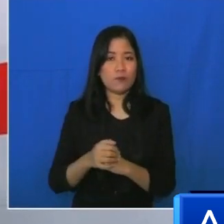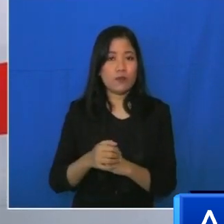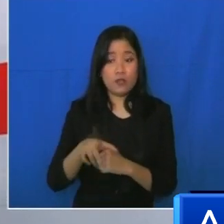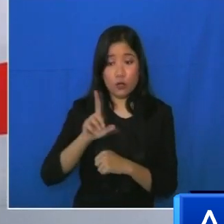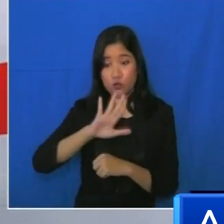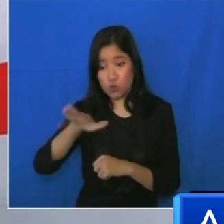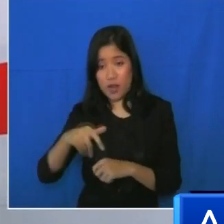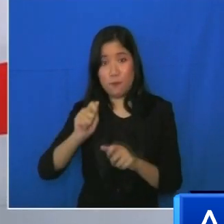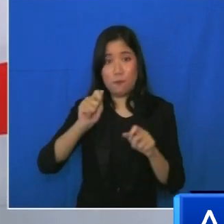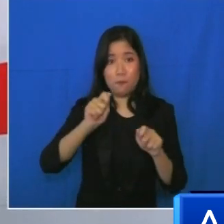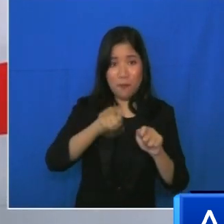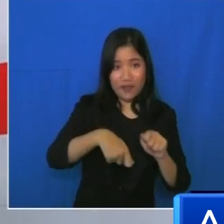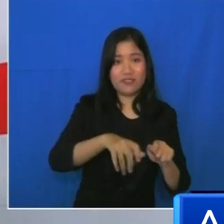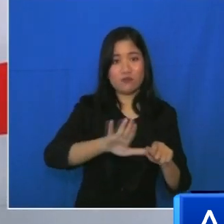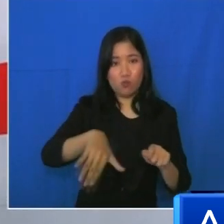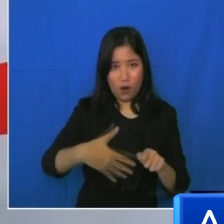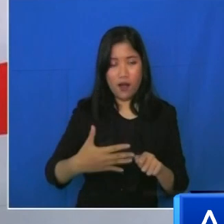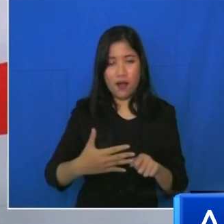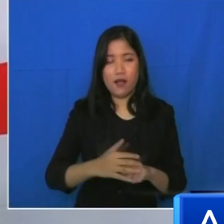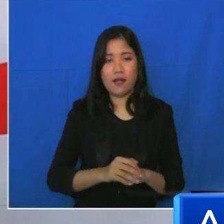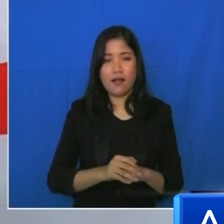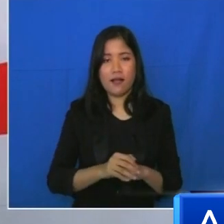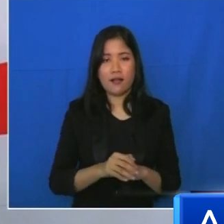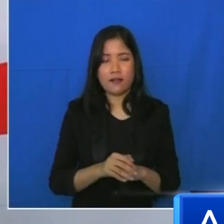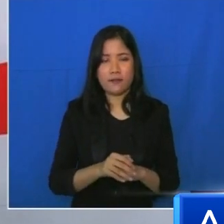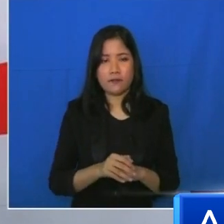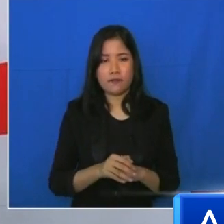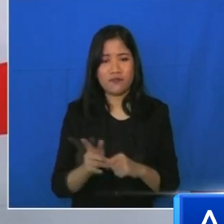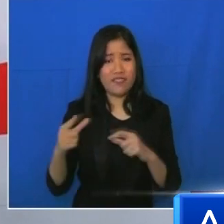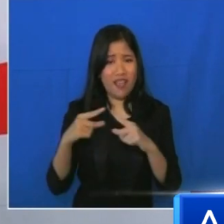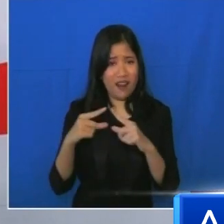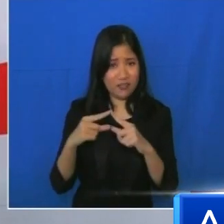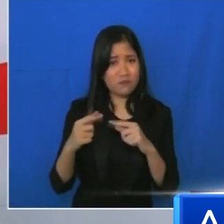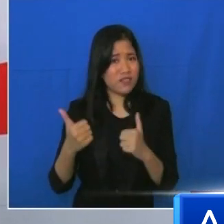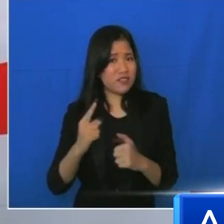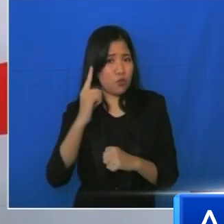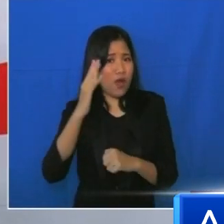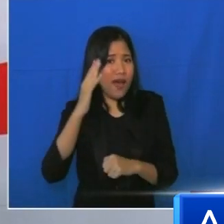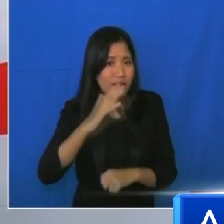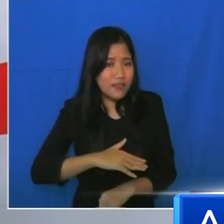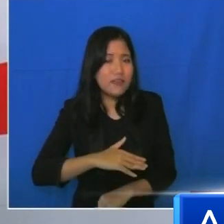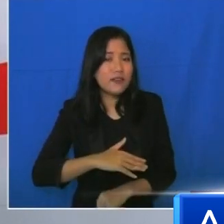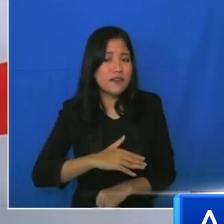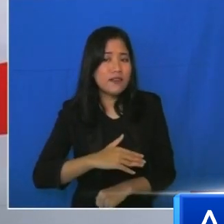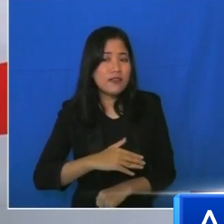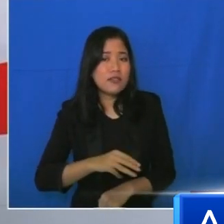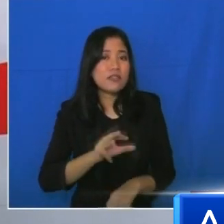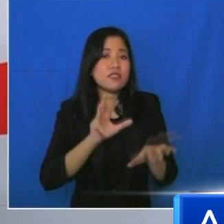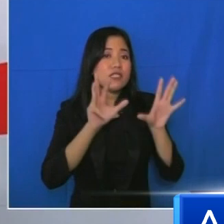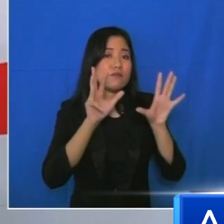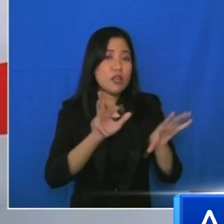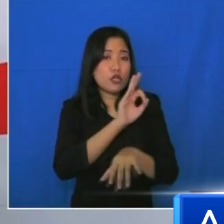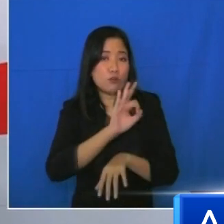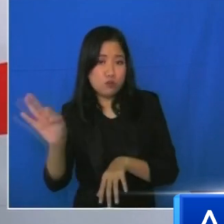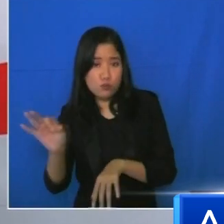terinstall semua, maka alat tersebut akan bisa satu harinya mencapai 9.000 sampai